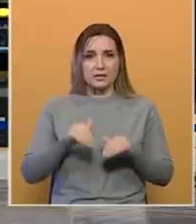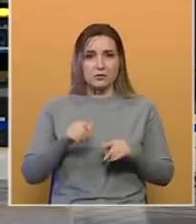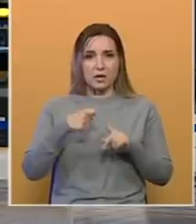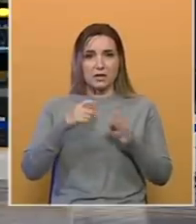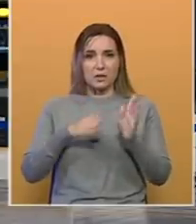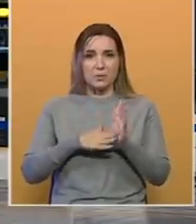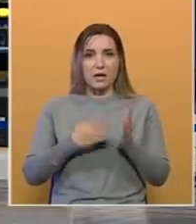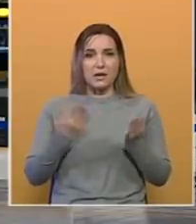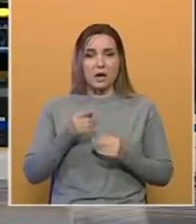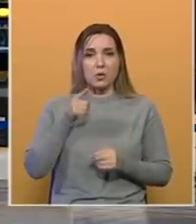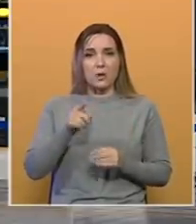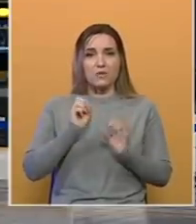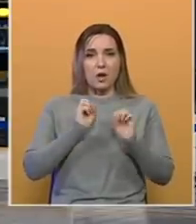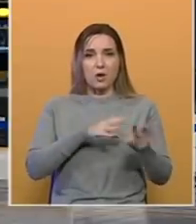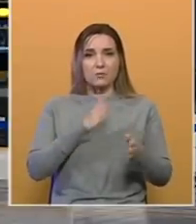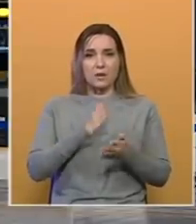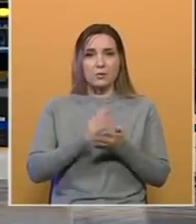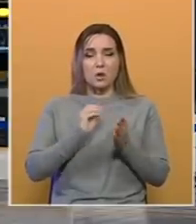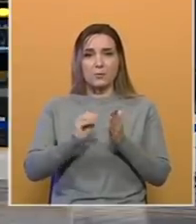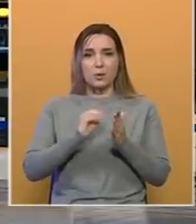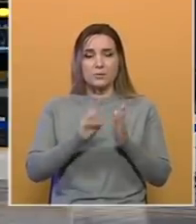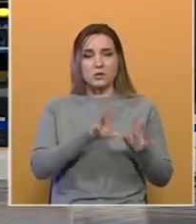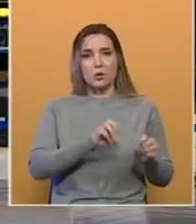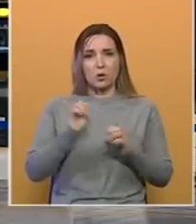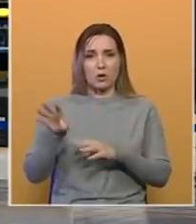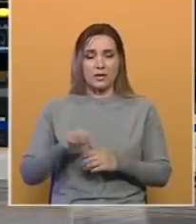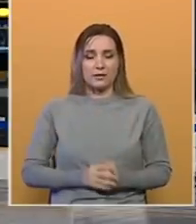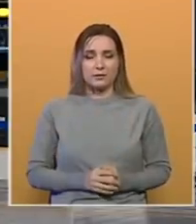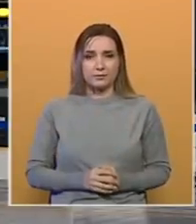konvertibilnih maraka kako bi ovaj otpad bio propisno uklonjen.